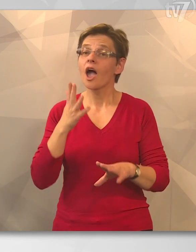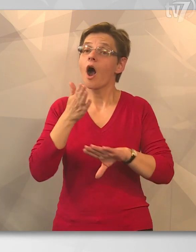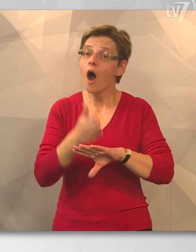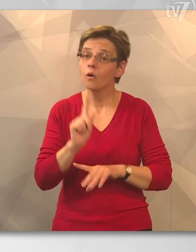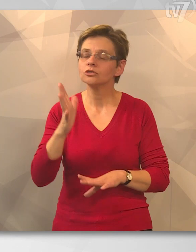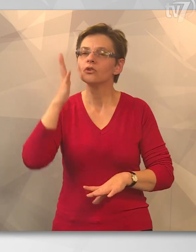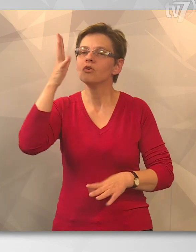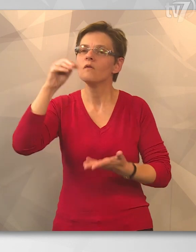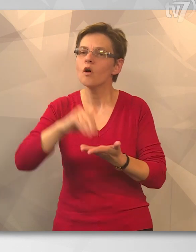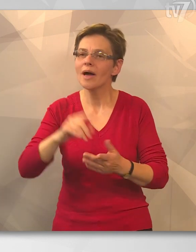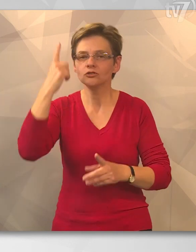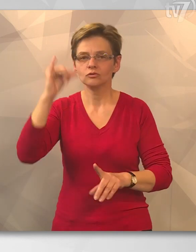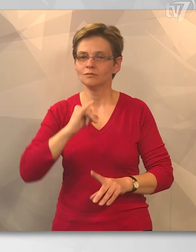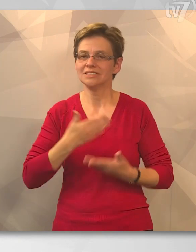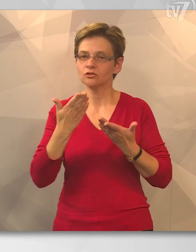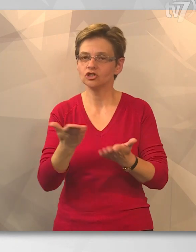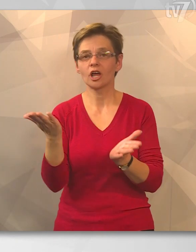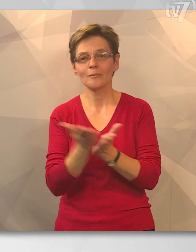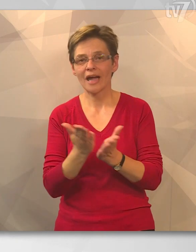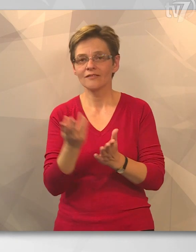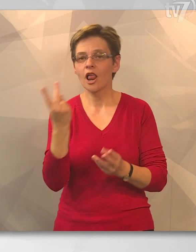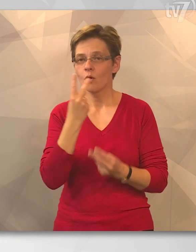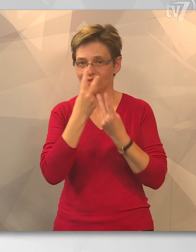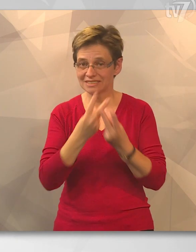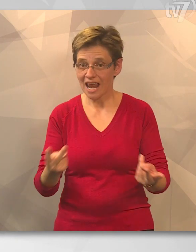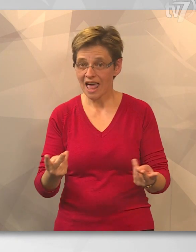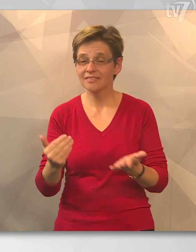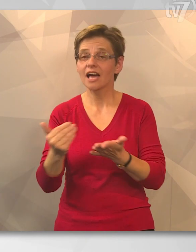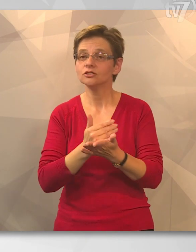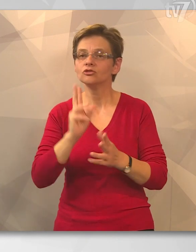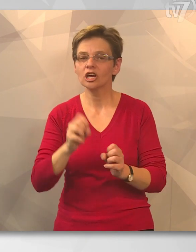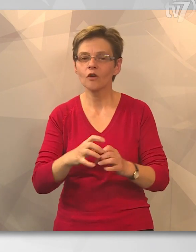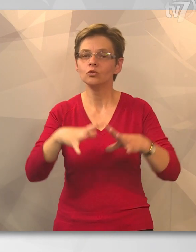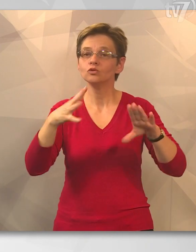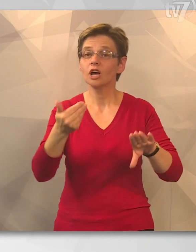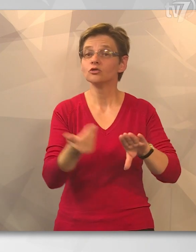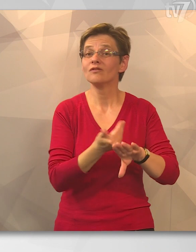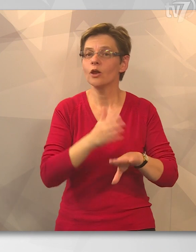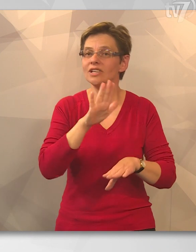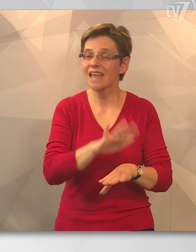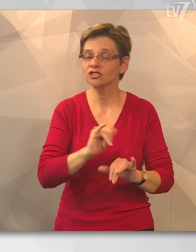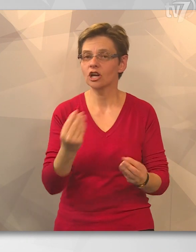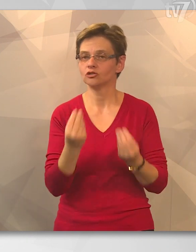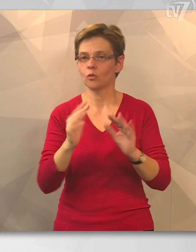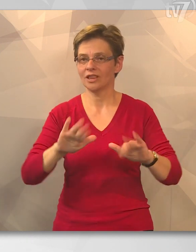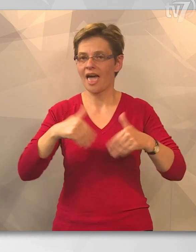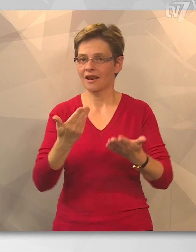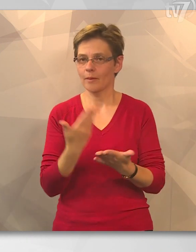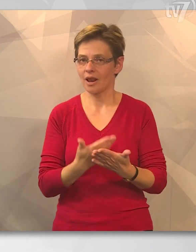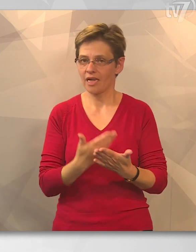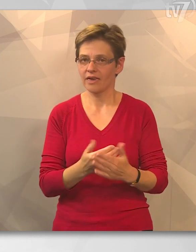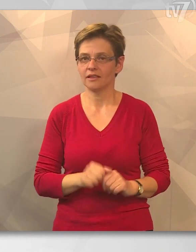Ugyanakkor ahhoz, hogy a jövőben is biztosított legyen a megfelelő vízellátás, szükség van a dúzzasztó felújítására és